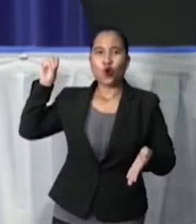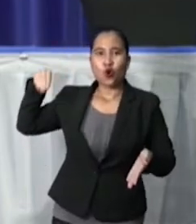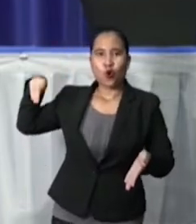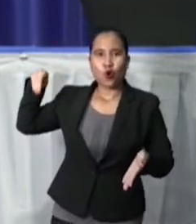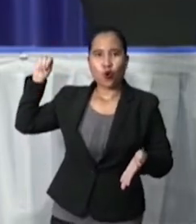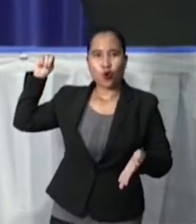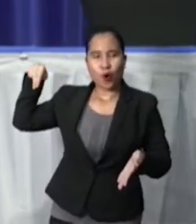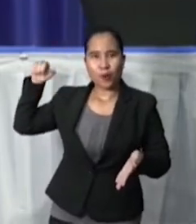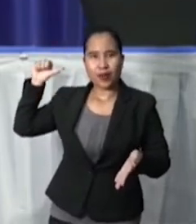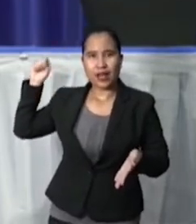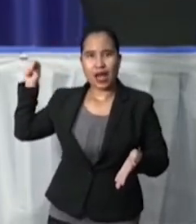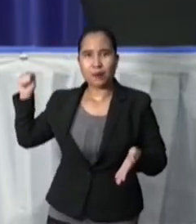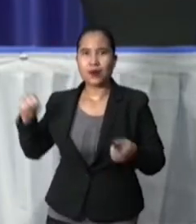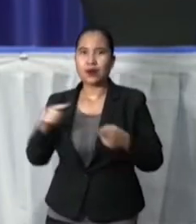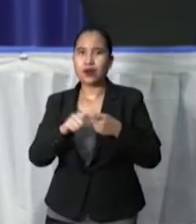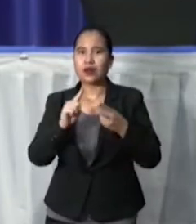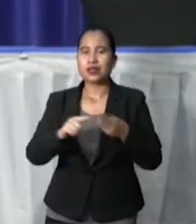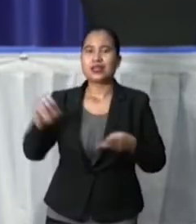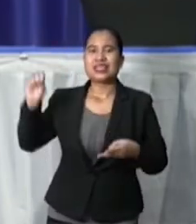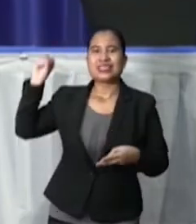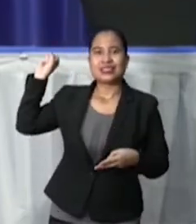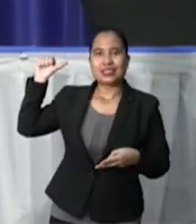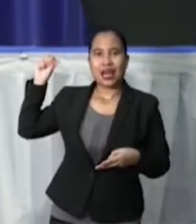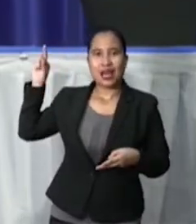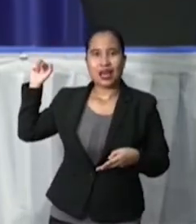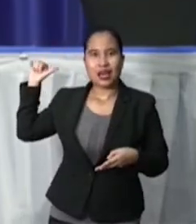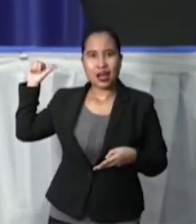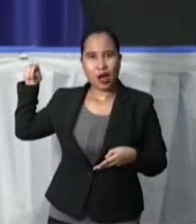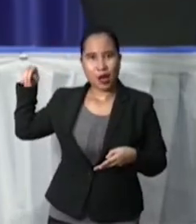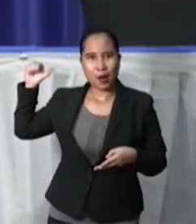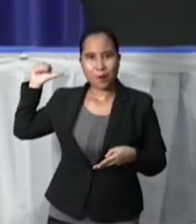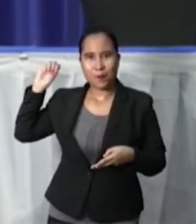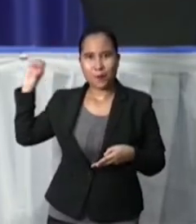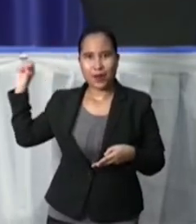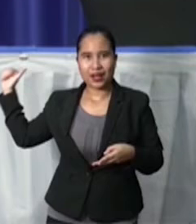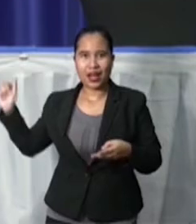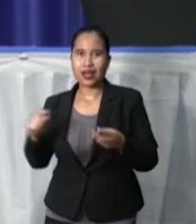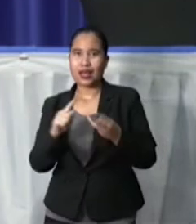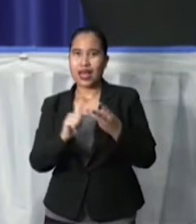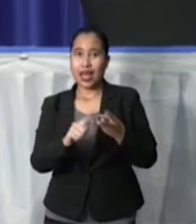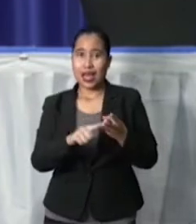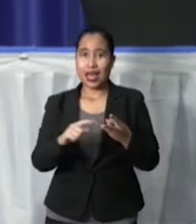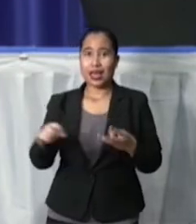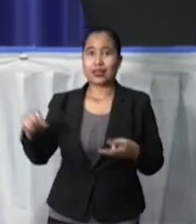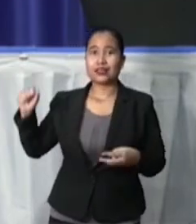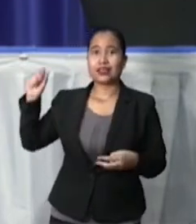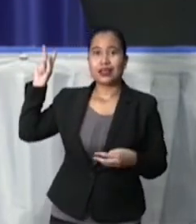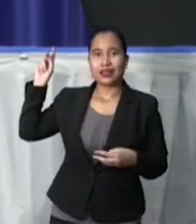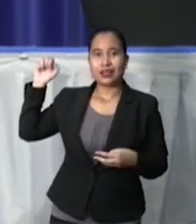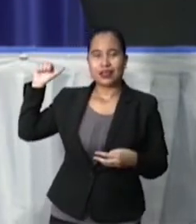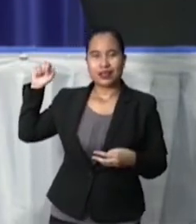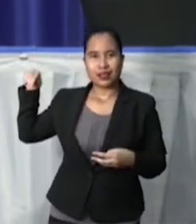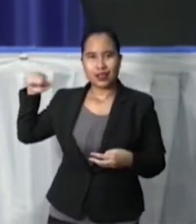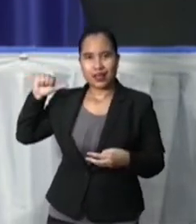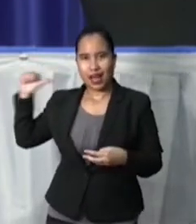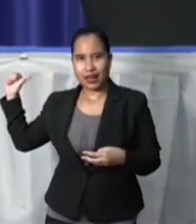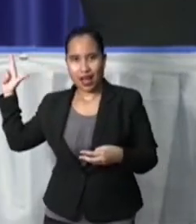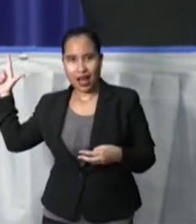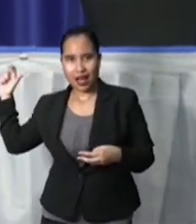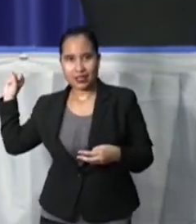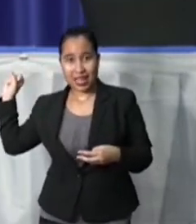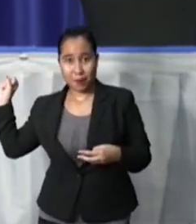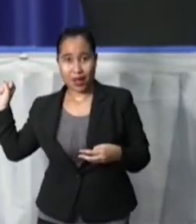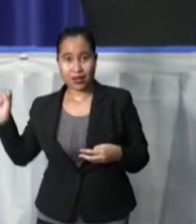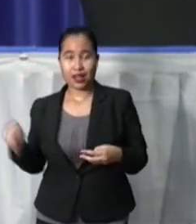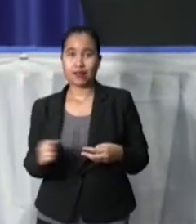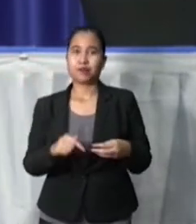over de Saramaka rivier en het Saramaka kanaal. Vanaf acht uur vanavond tot vijf uur